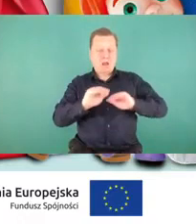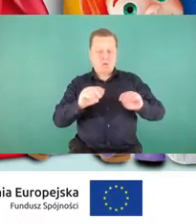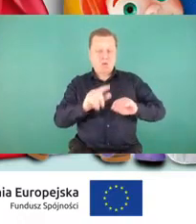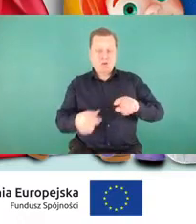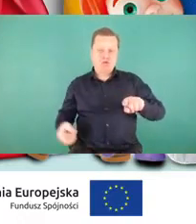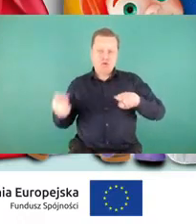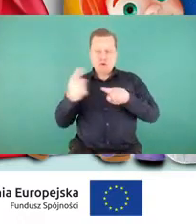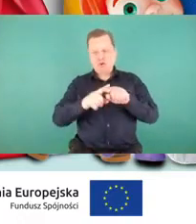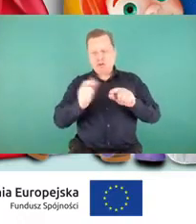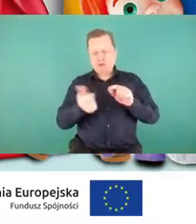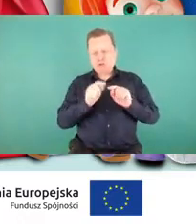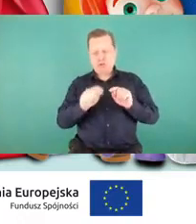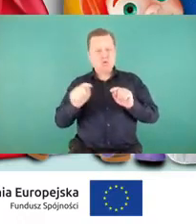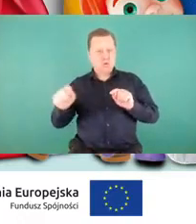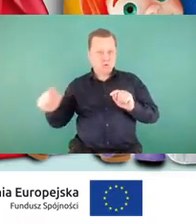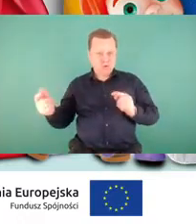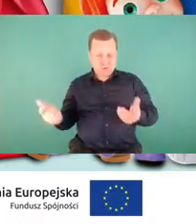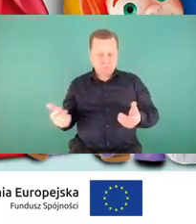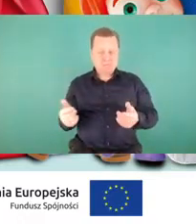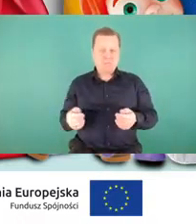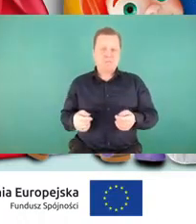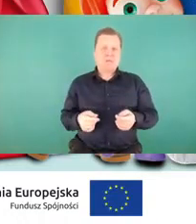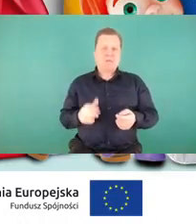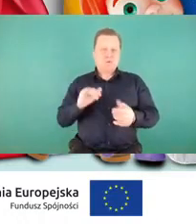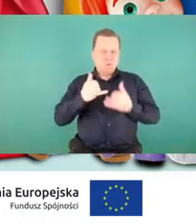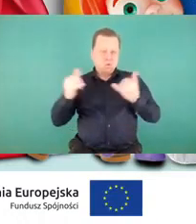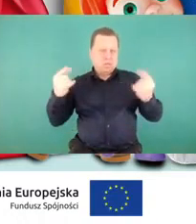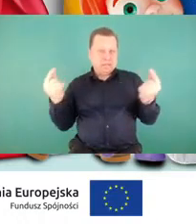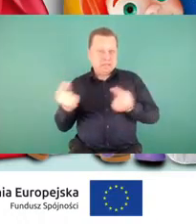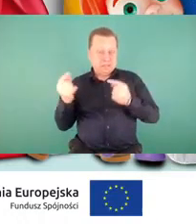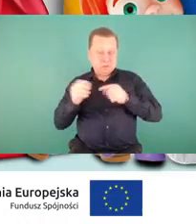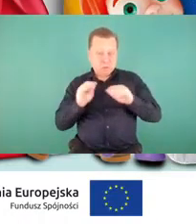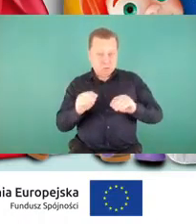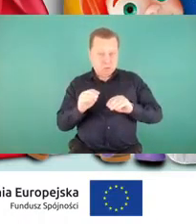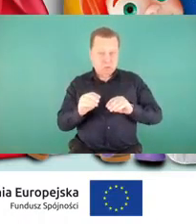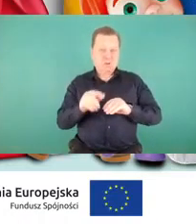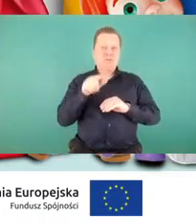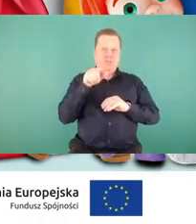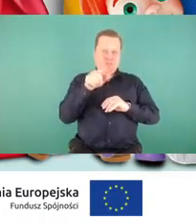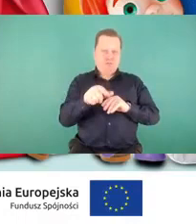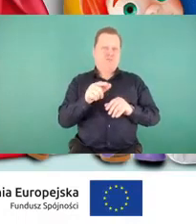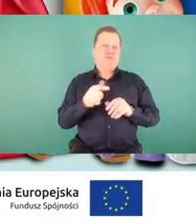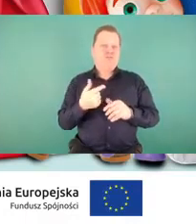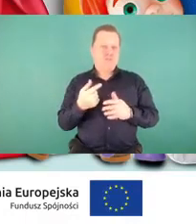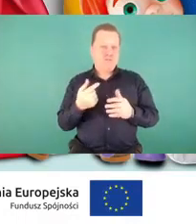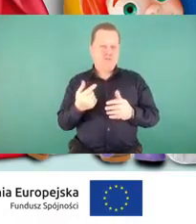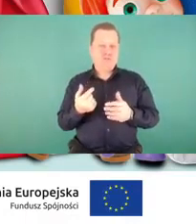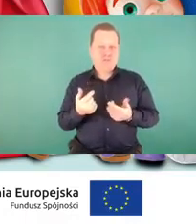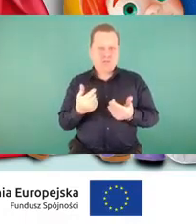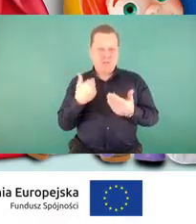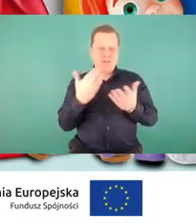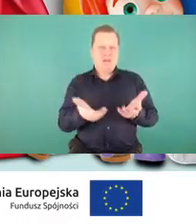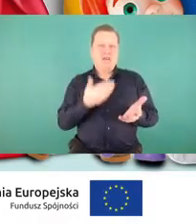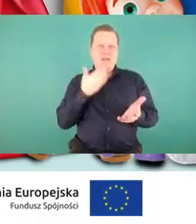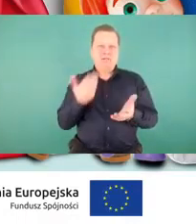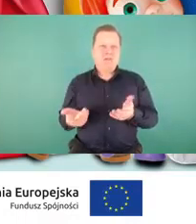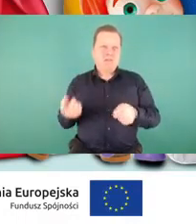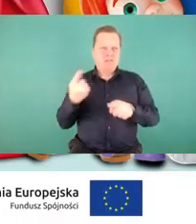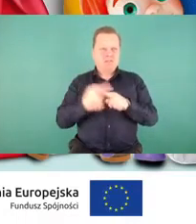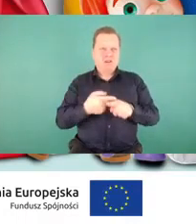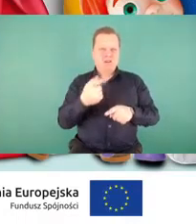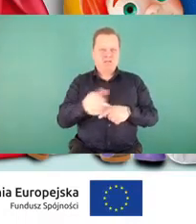symbolem pewnych sytuacji, daje dodatkowe aspekty dla dzieci do